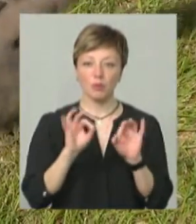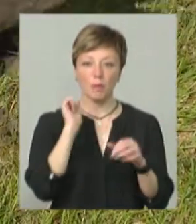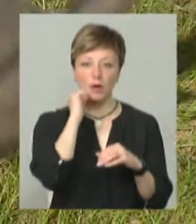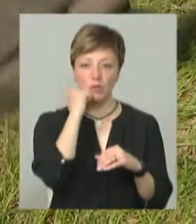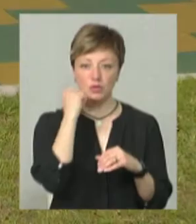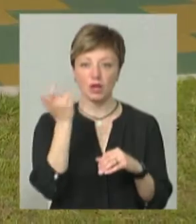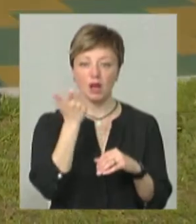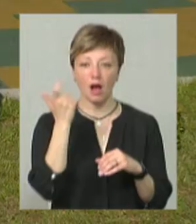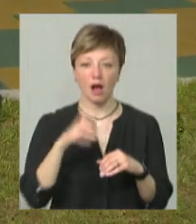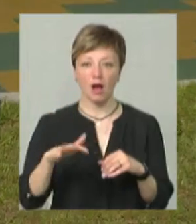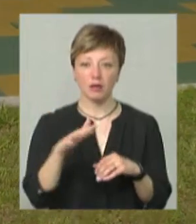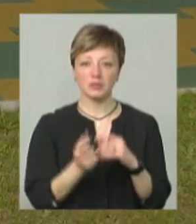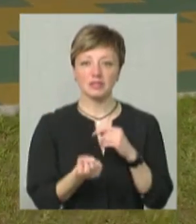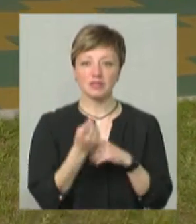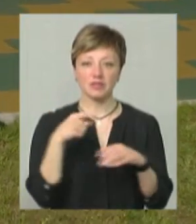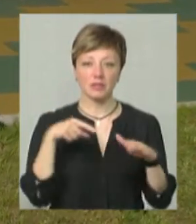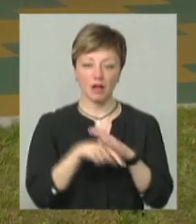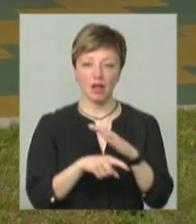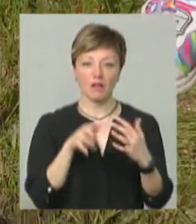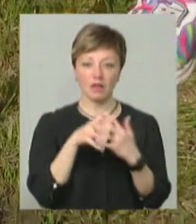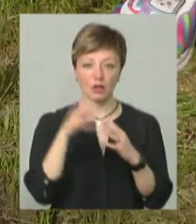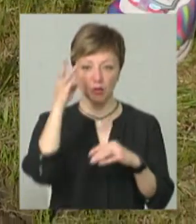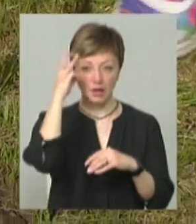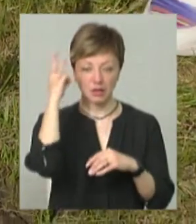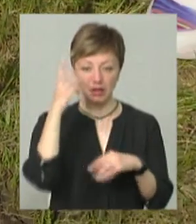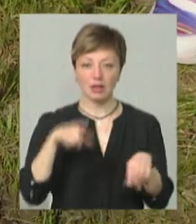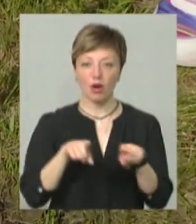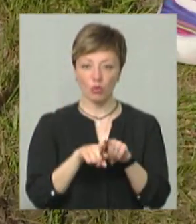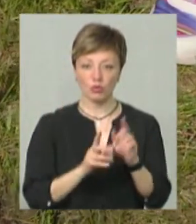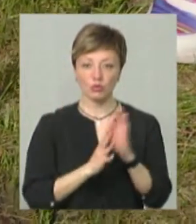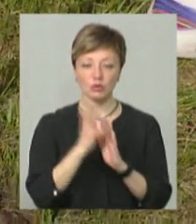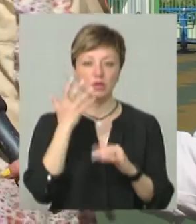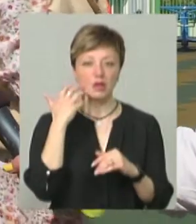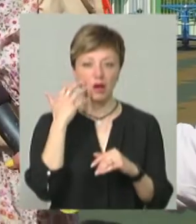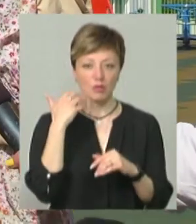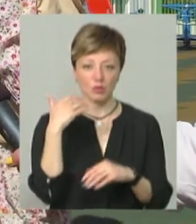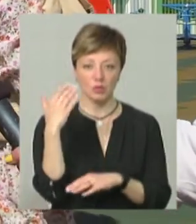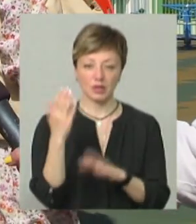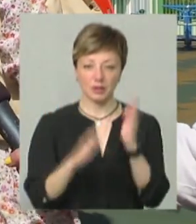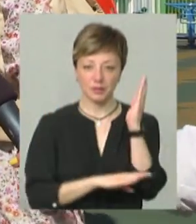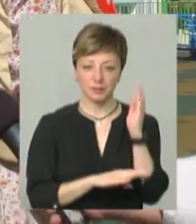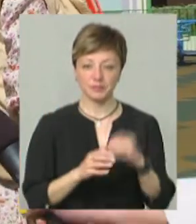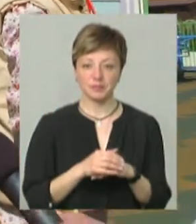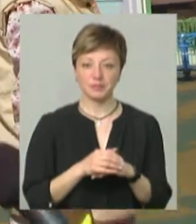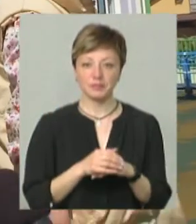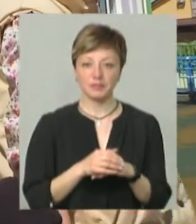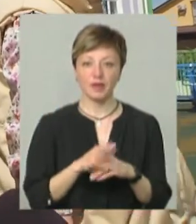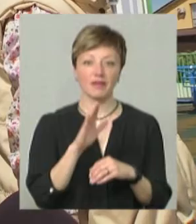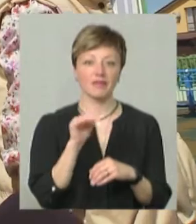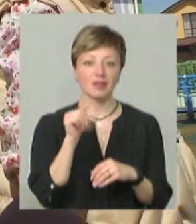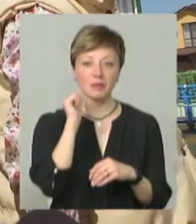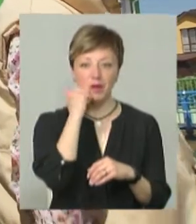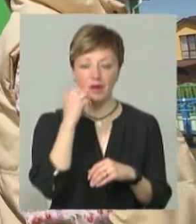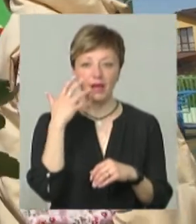Харківщині, звідки родина втікла від війни до Хмельницького, також ростуть яблуньки. А от у бабусі Віта є яблунь,